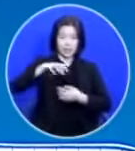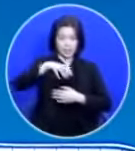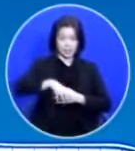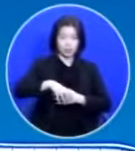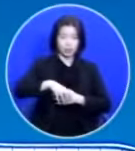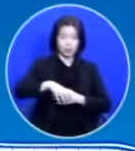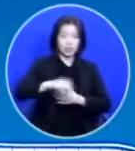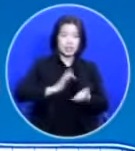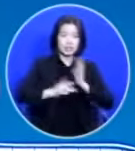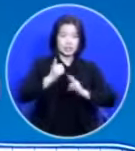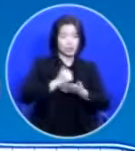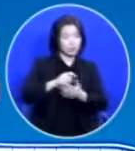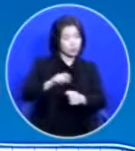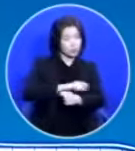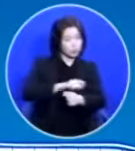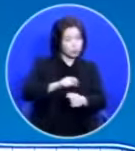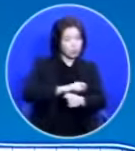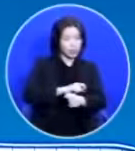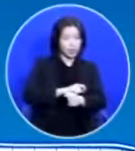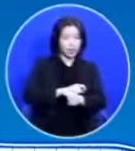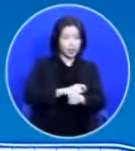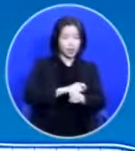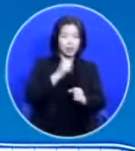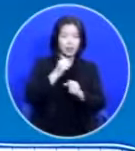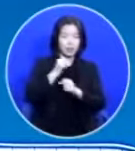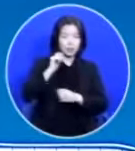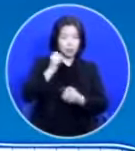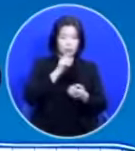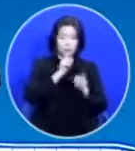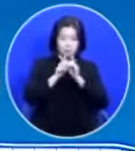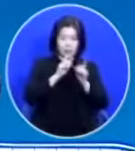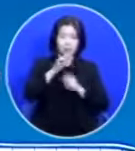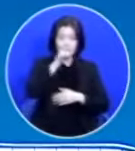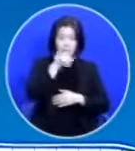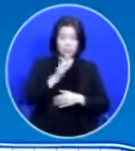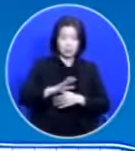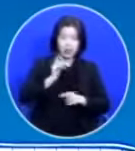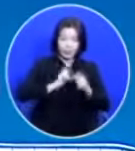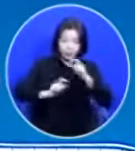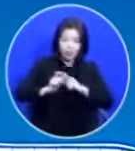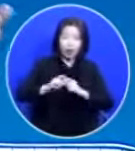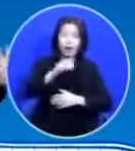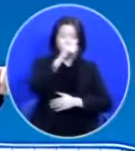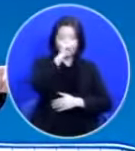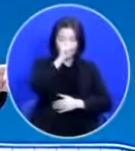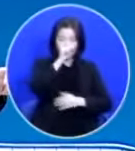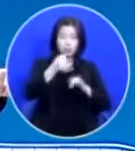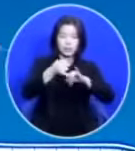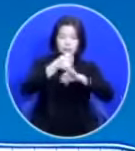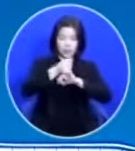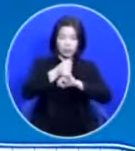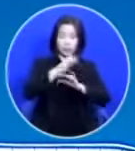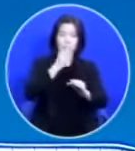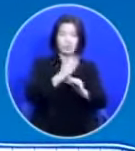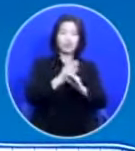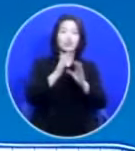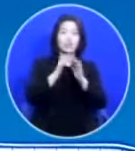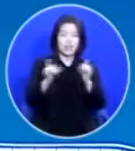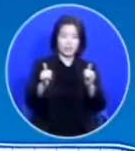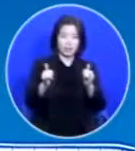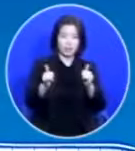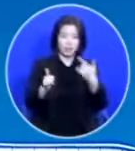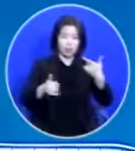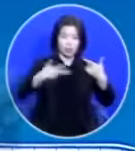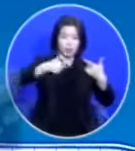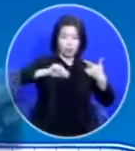독특하게 묘사하고 있는데 더 좋은 언약의 중재자다 6절 말씀해 보면